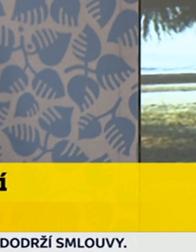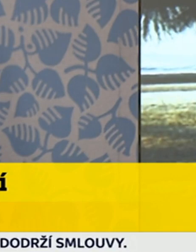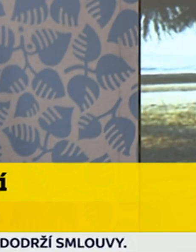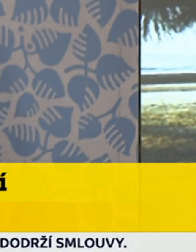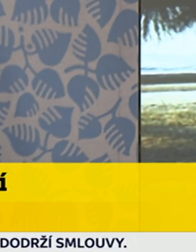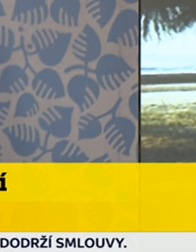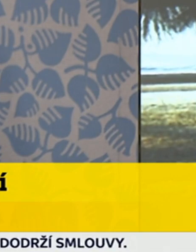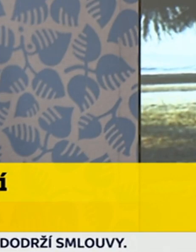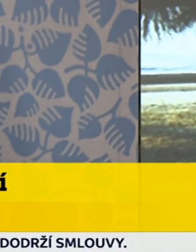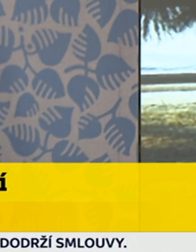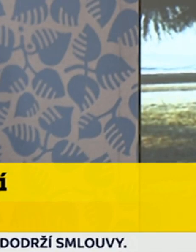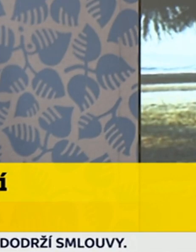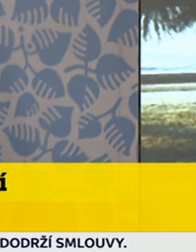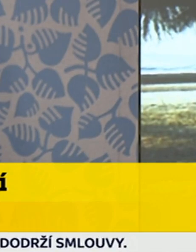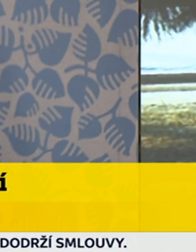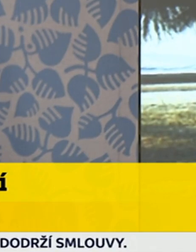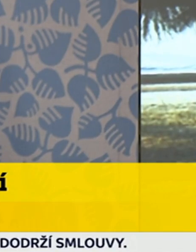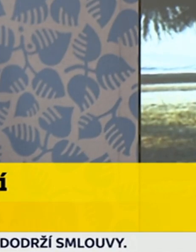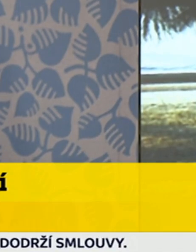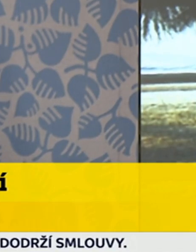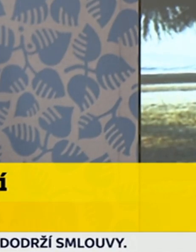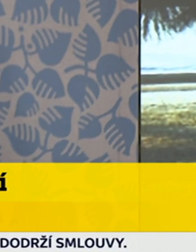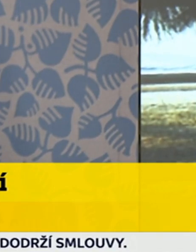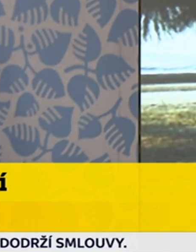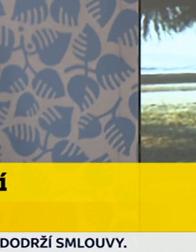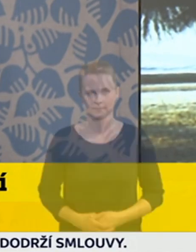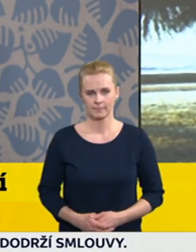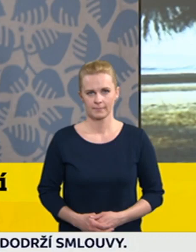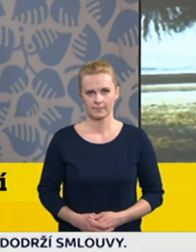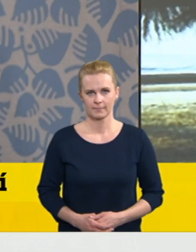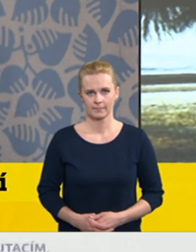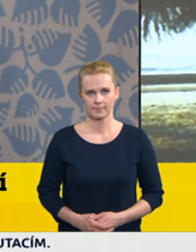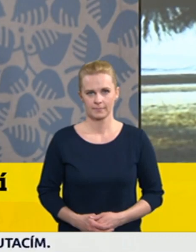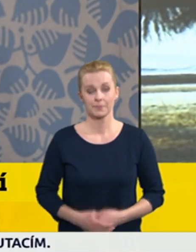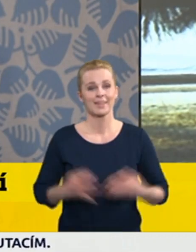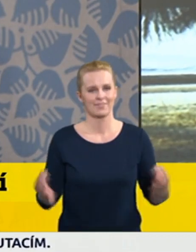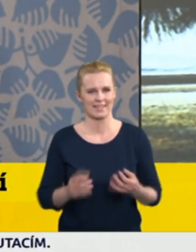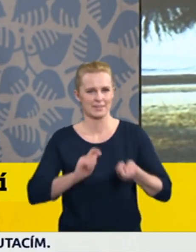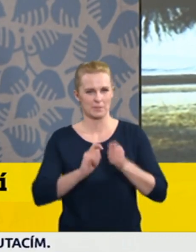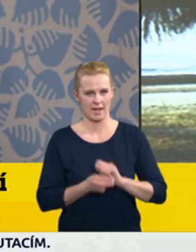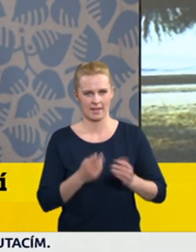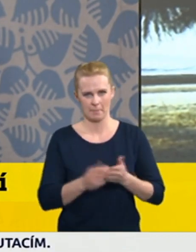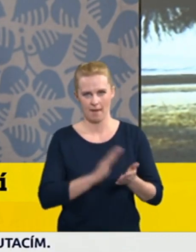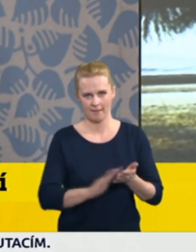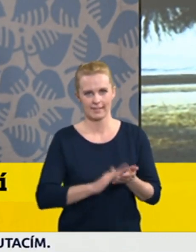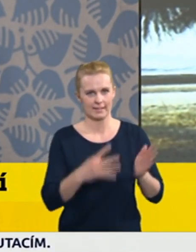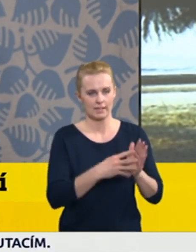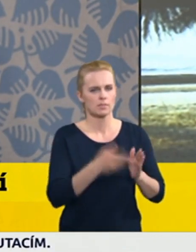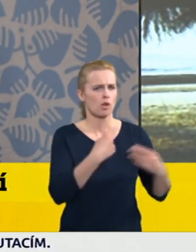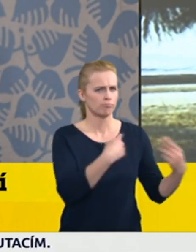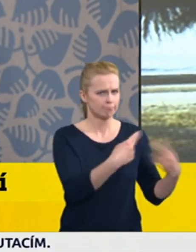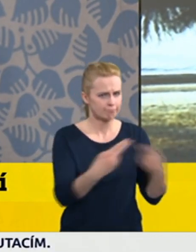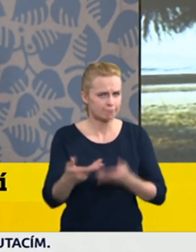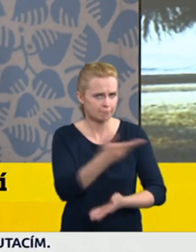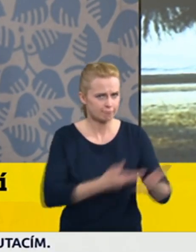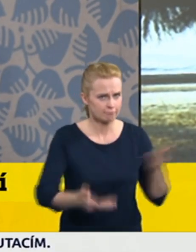centrálním řídícím týmem a s těmi, kteří monitorují kapacity testování a mělo by to být